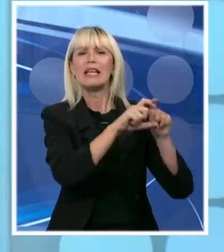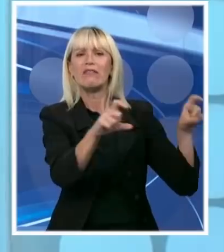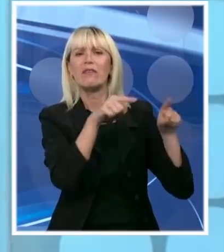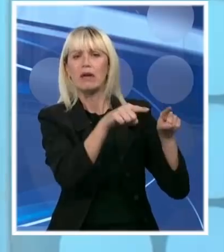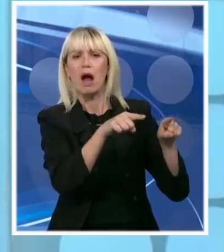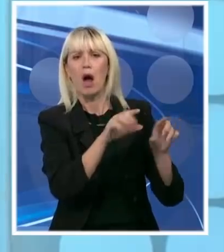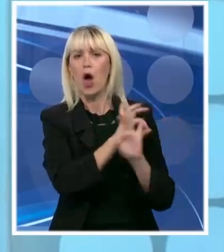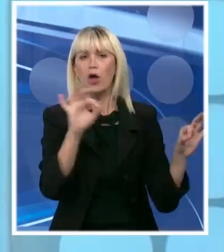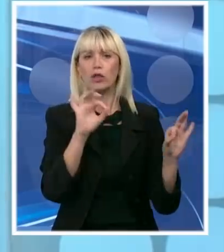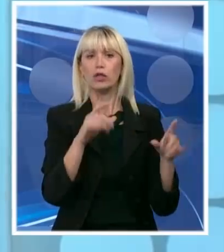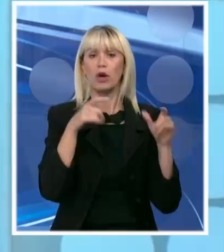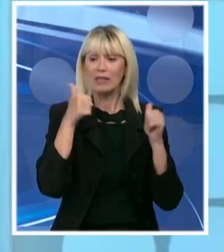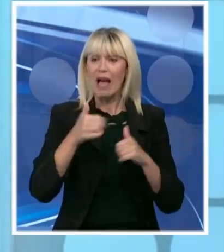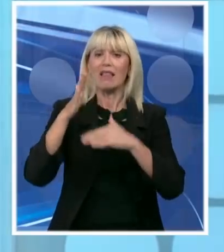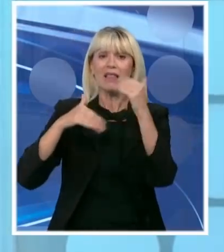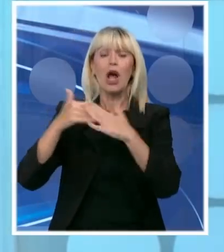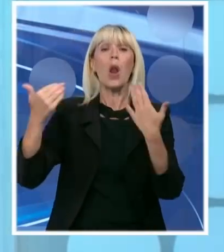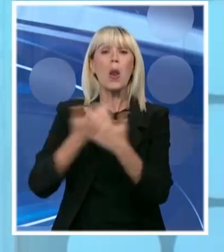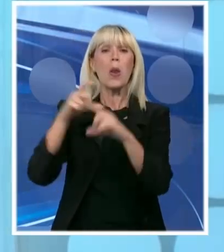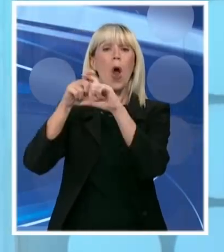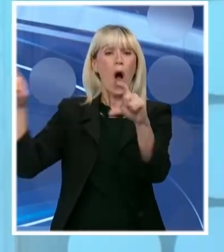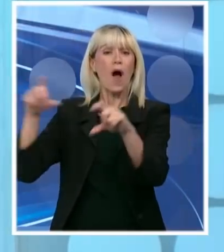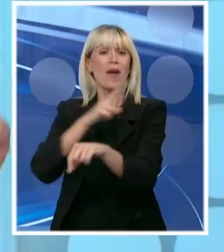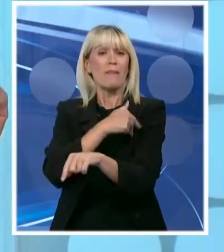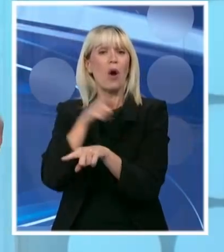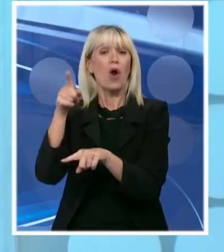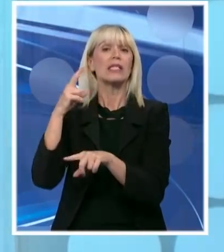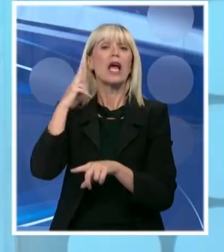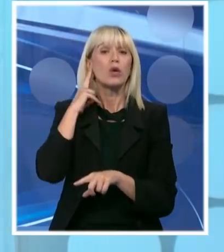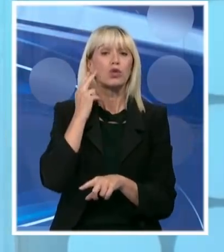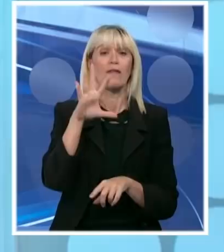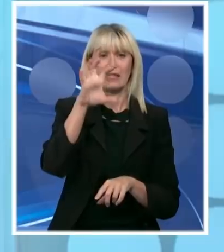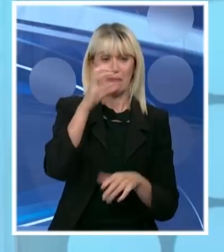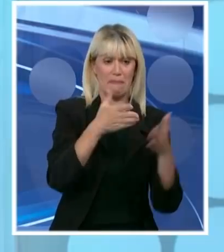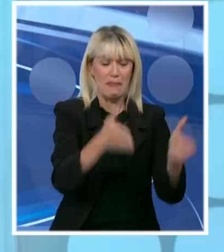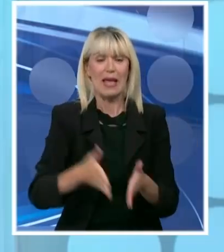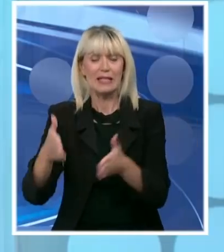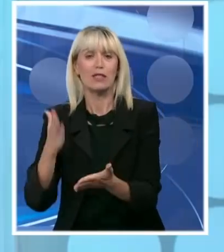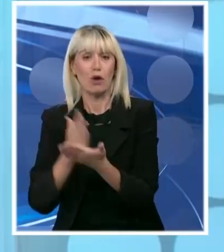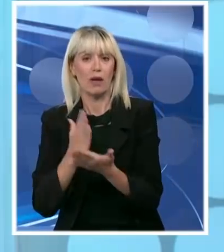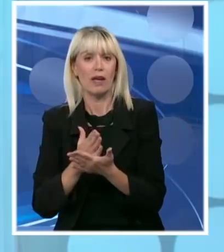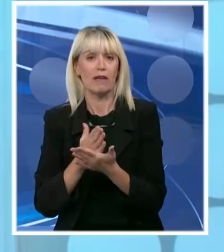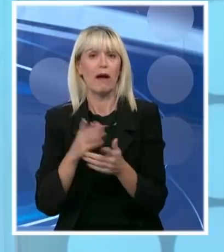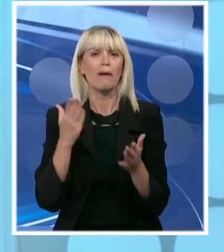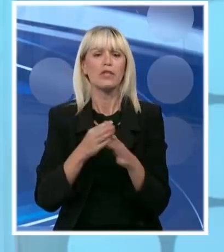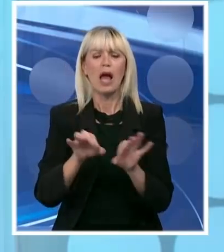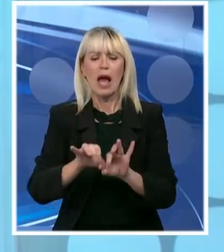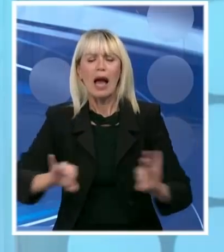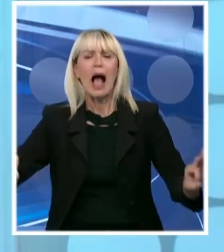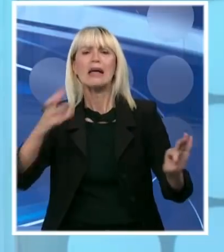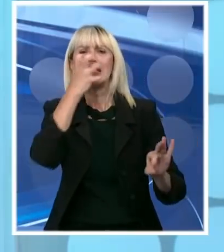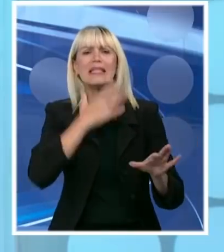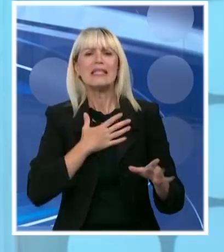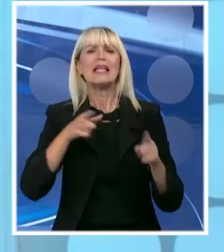I gradimo potpuno nove bolnice za COVID koje će dobiti kruševac za 500 ležajeva. I sve će biti, dakle, biće razvedeni gasovik i sa onih da